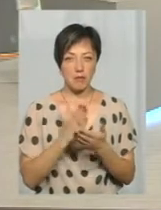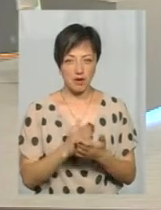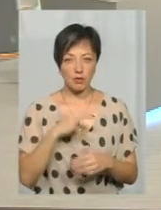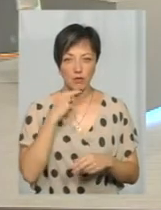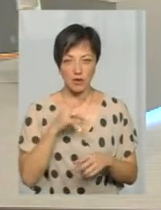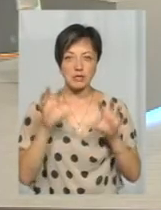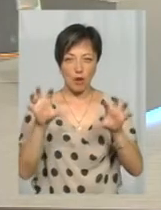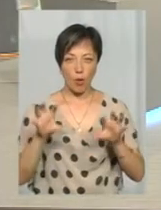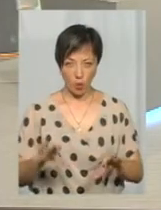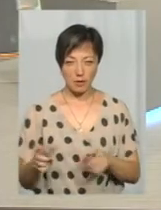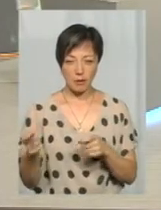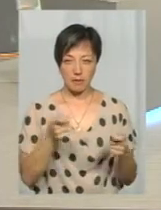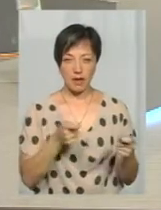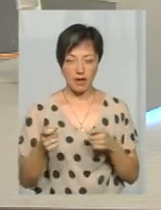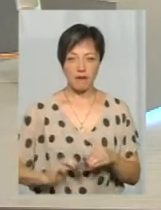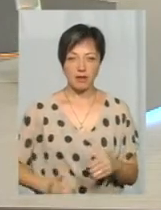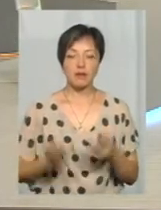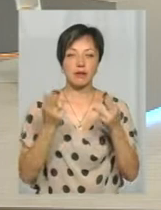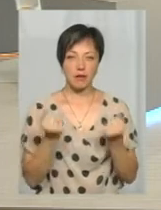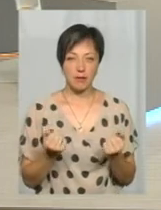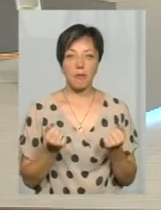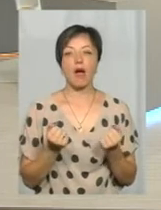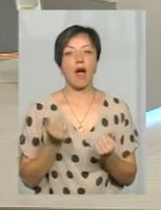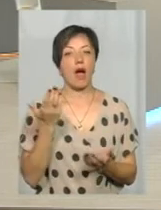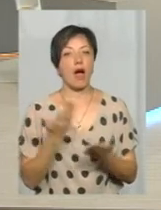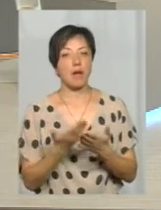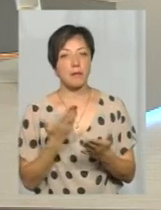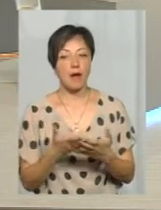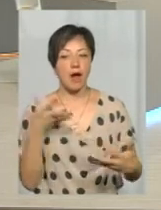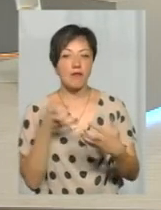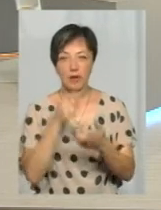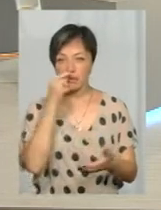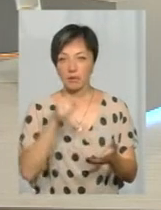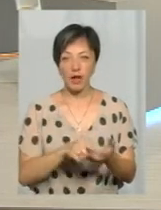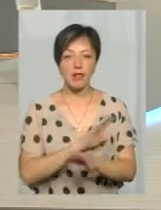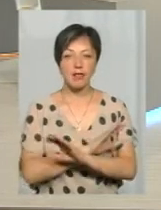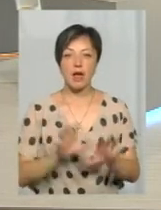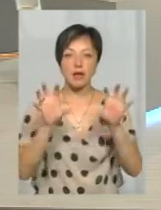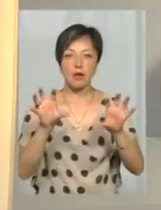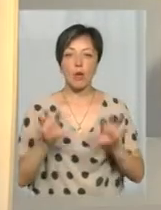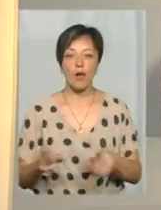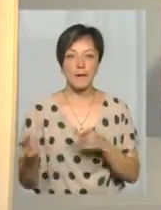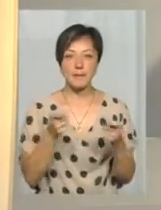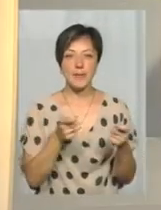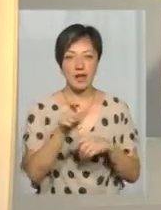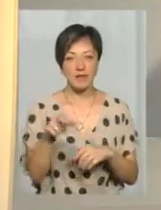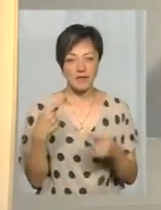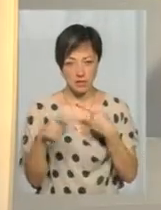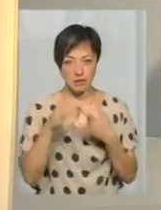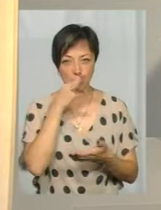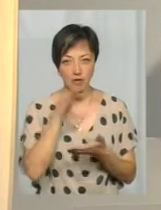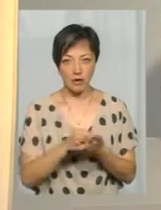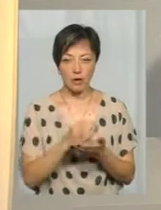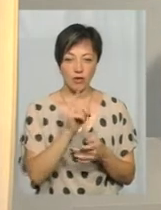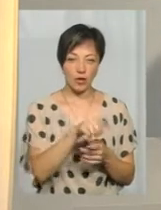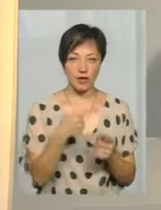перевізників? Так, це йдеться про легальних перевізників. А от якщо в ДТП втрапляють нелегальні, от що тоді? Чи відрізняється відповідальність